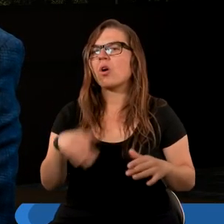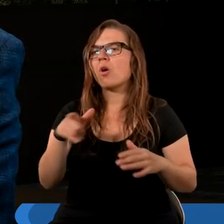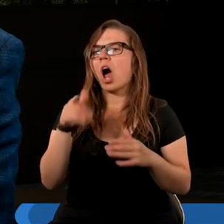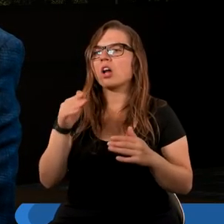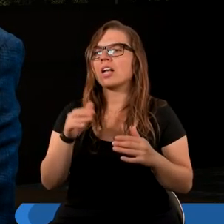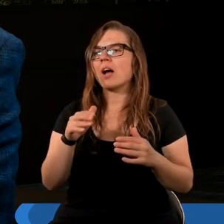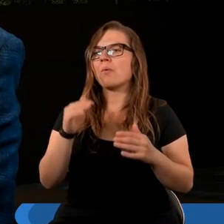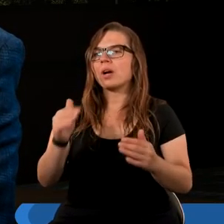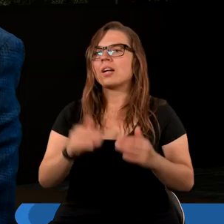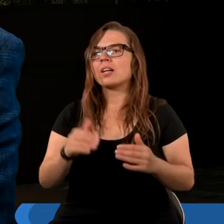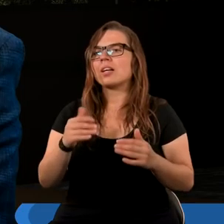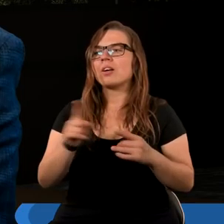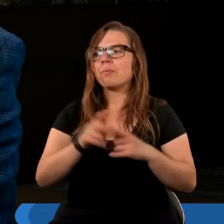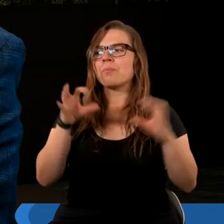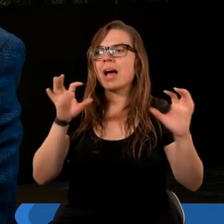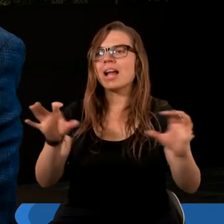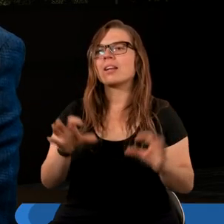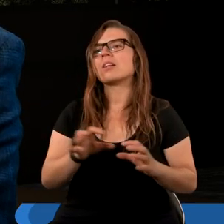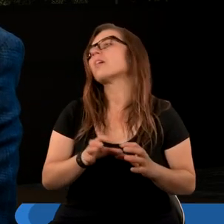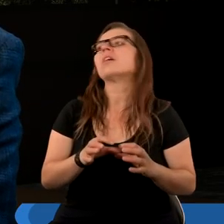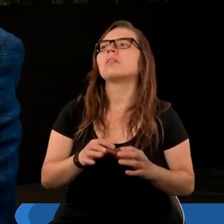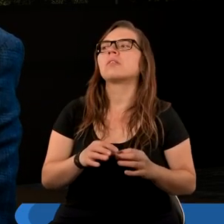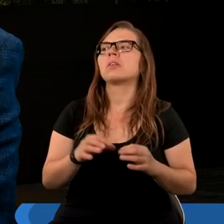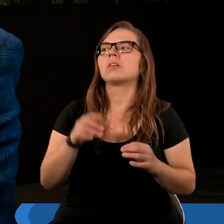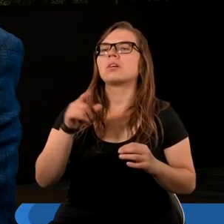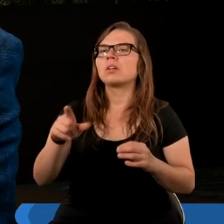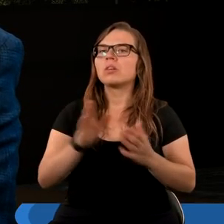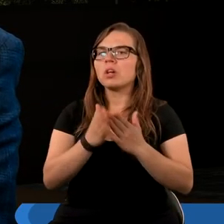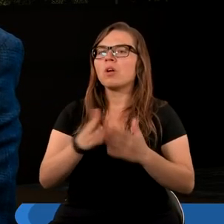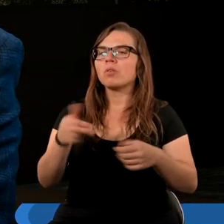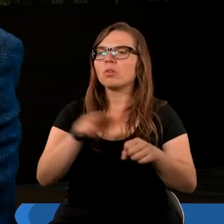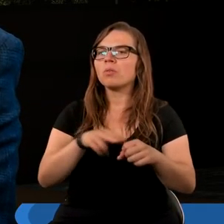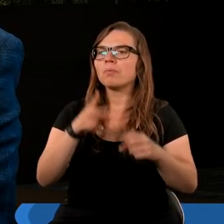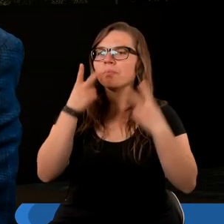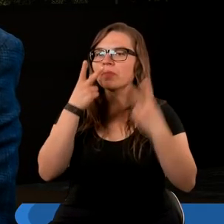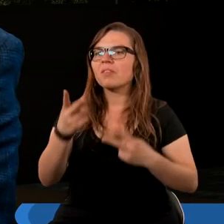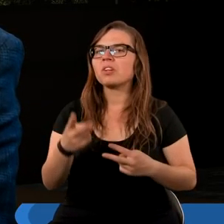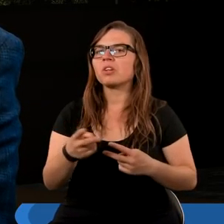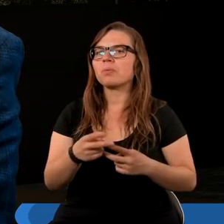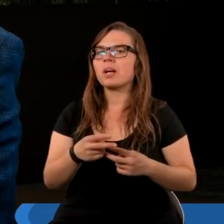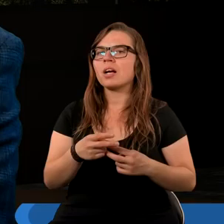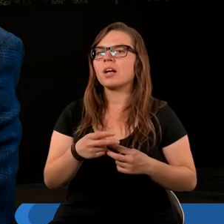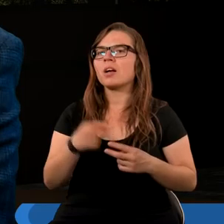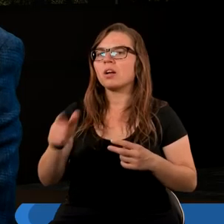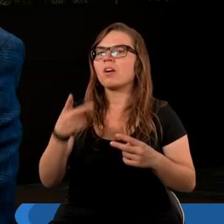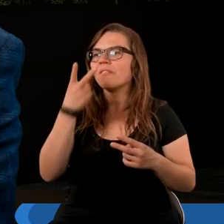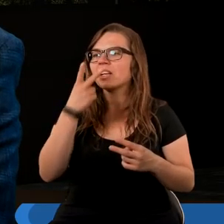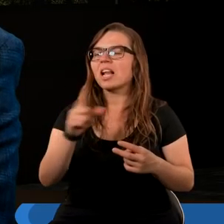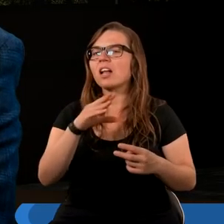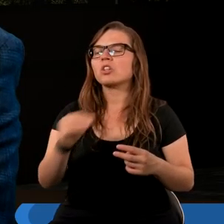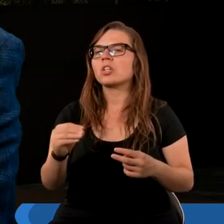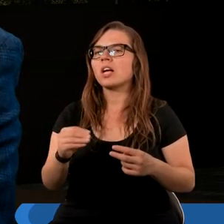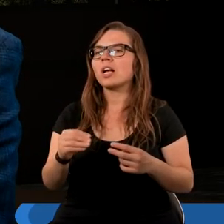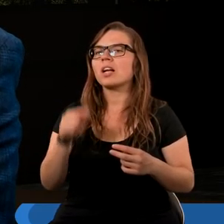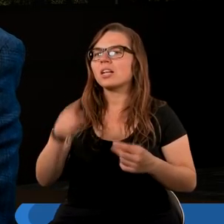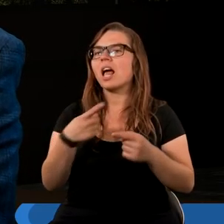czytamy już o tej bestii, o czymś groźnym, czymś, co jest rzeczywiście już wrogie Panu Bogu, to widać, że